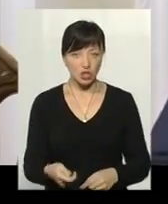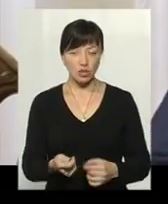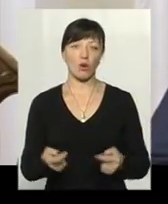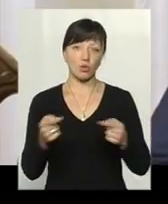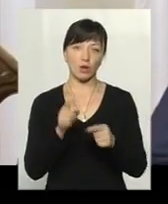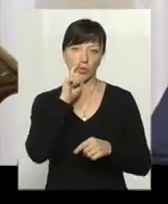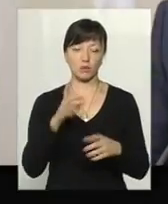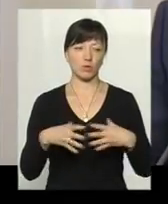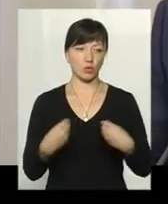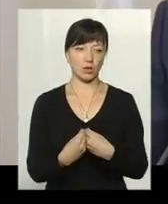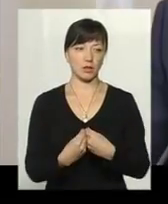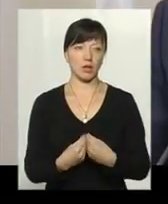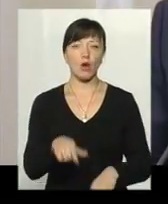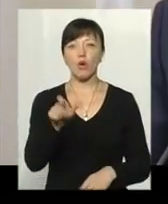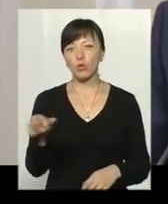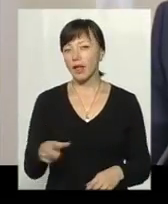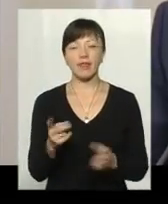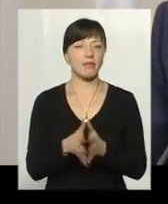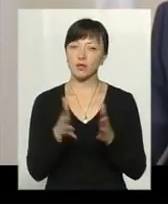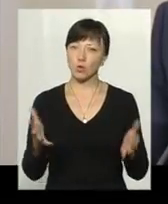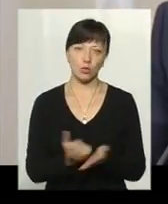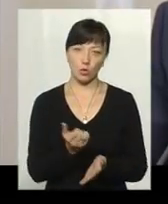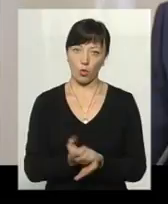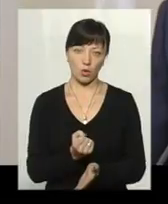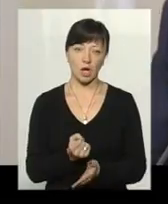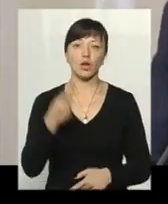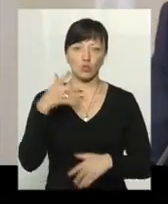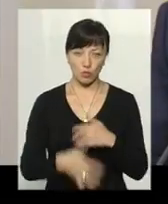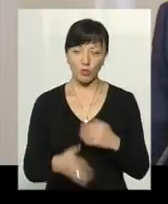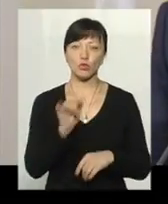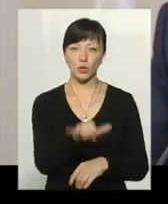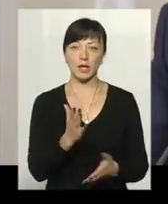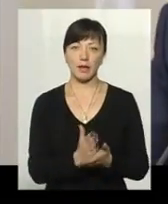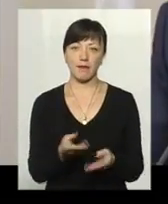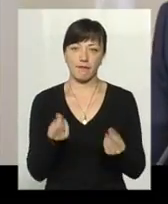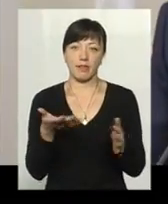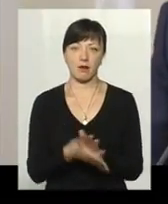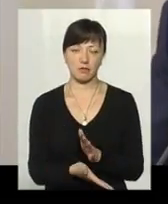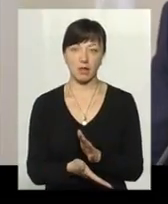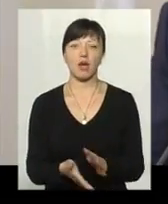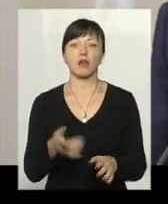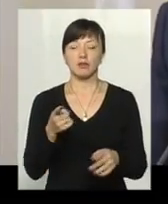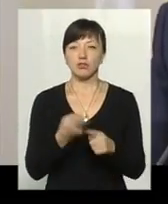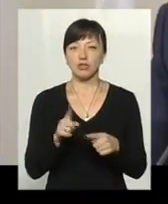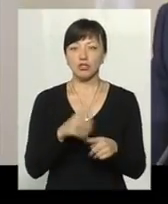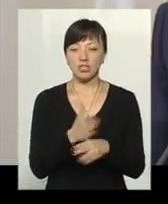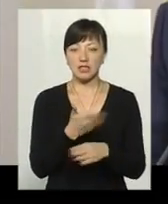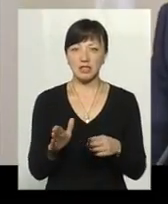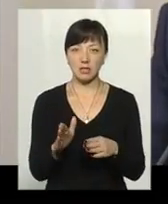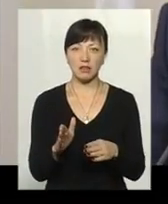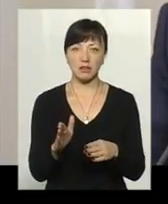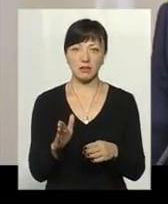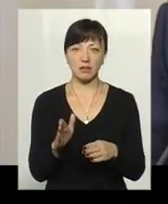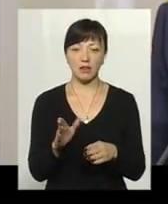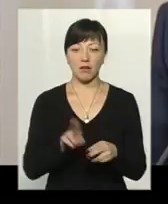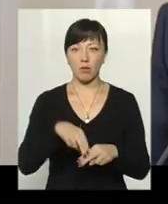конкретної української родини. У людей є невисокі доходи. Зрозуміло, що в них є видатки. Зокрема, частина цих видатків полягає